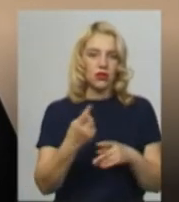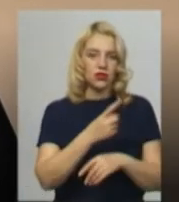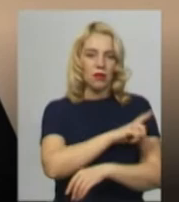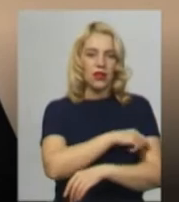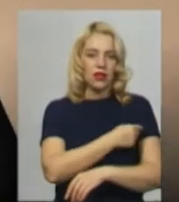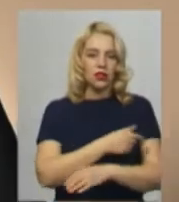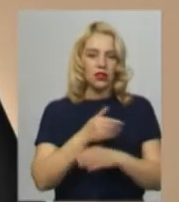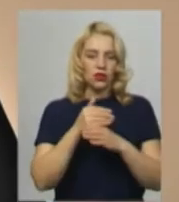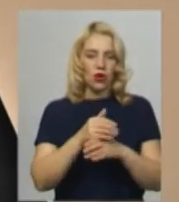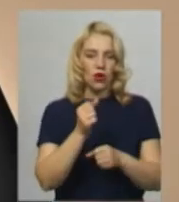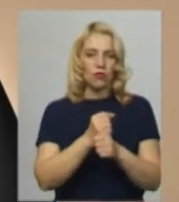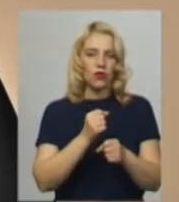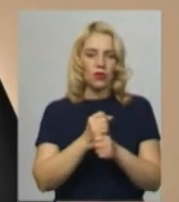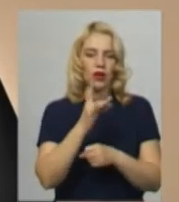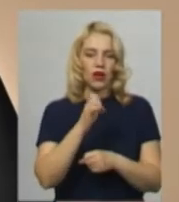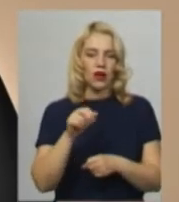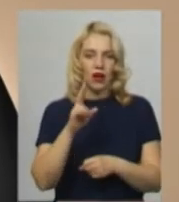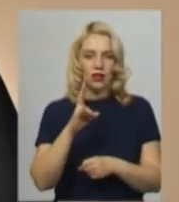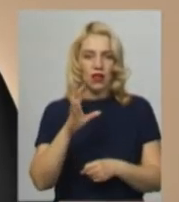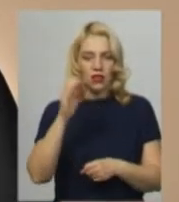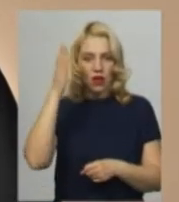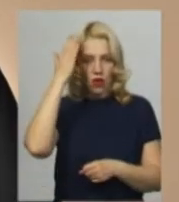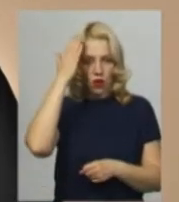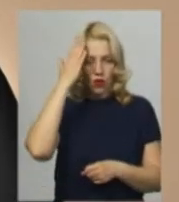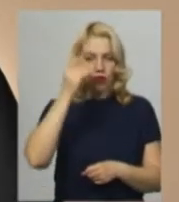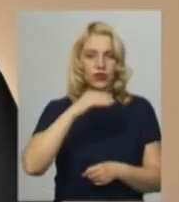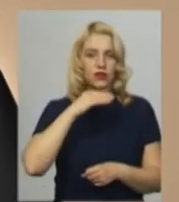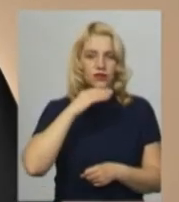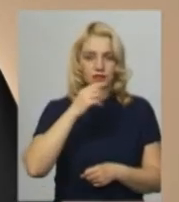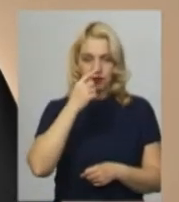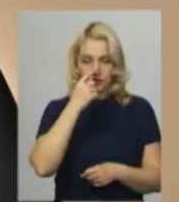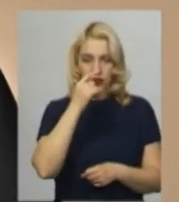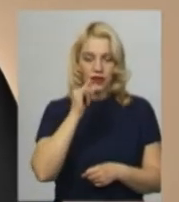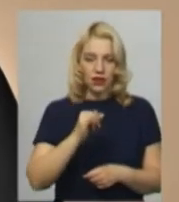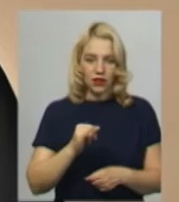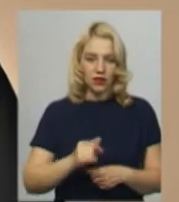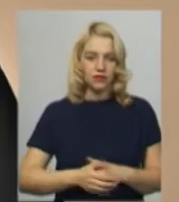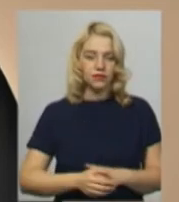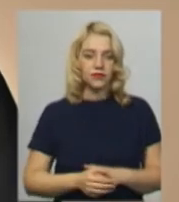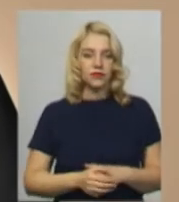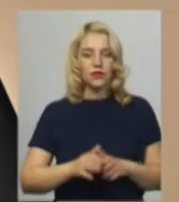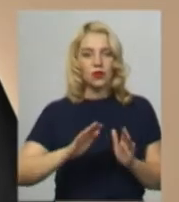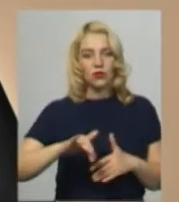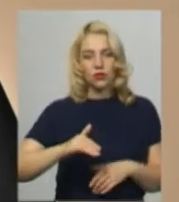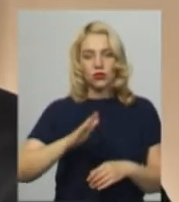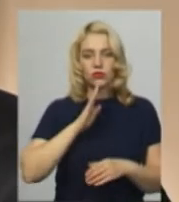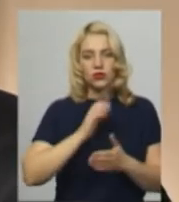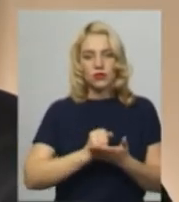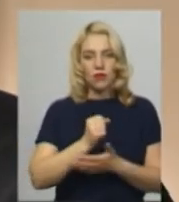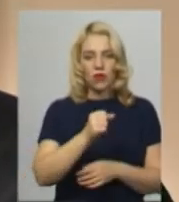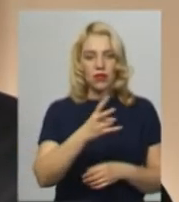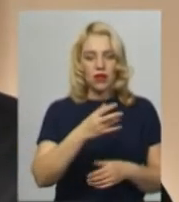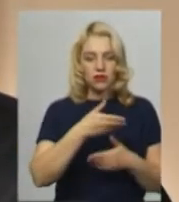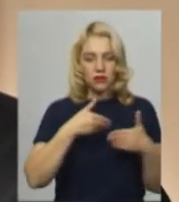обробка ран на голові, на переднісі і на педборіді. І потім вона спрямована до нас,